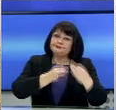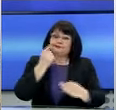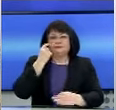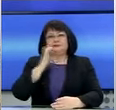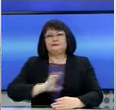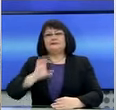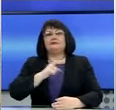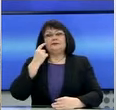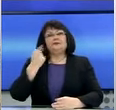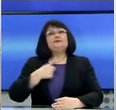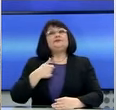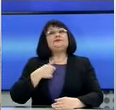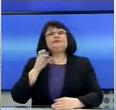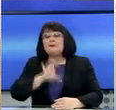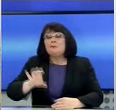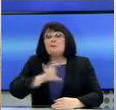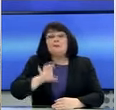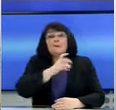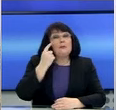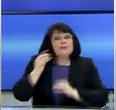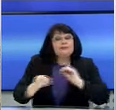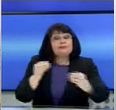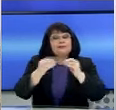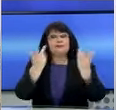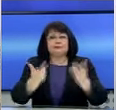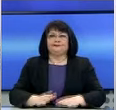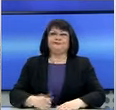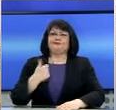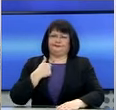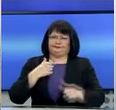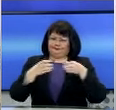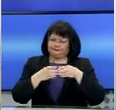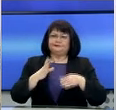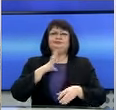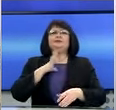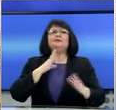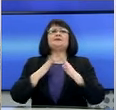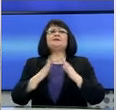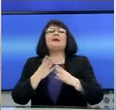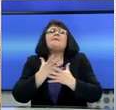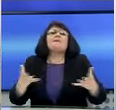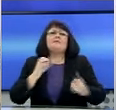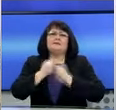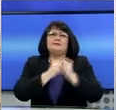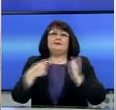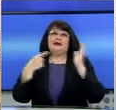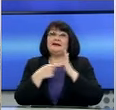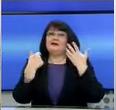και σε σχέση με τις δικές μας κρουλατήσεις. Στην πολιτική προστασία έχει γίνει μια τεράστια δουλειά. 1